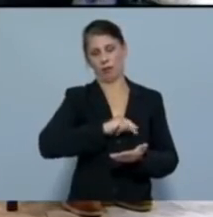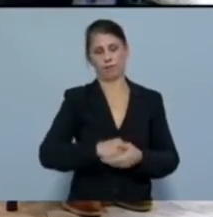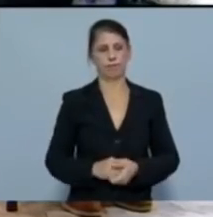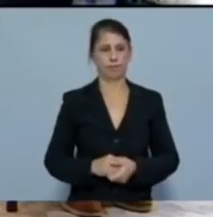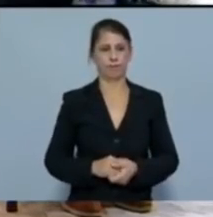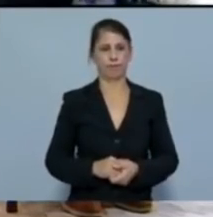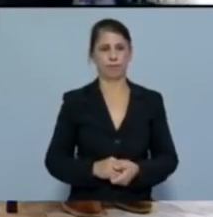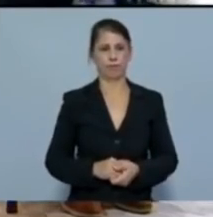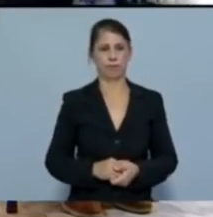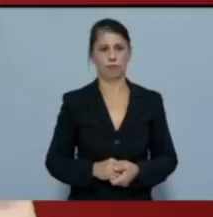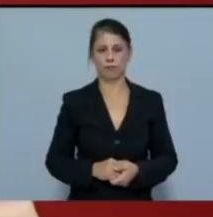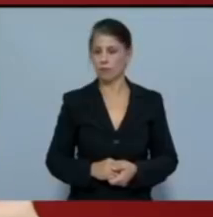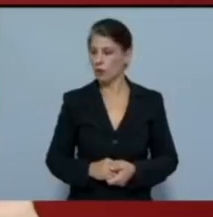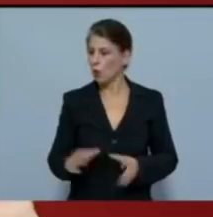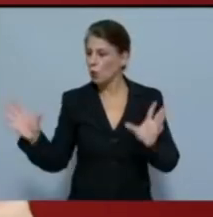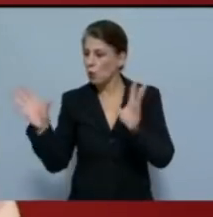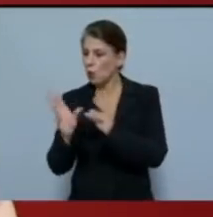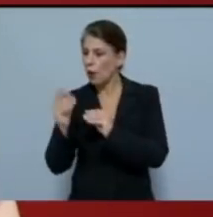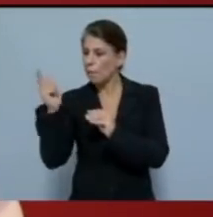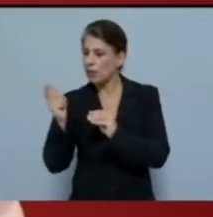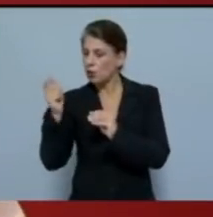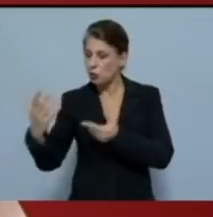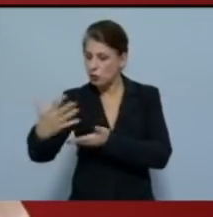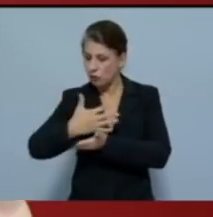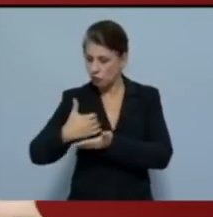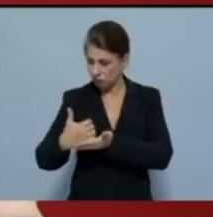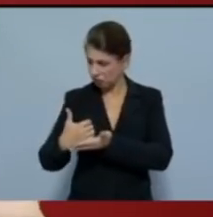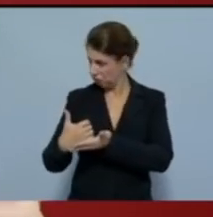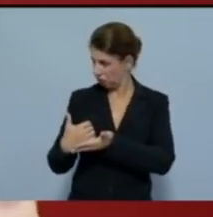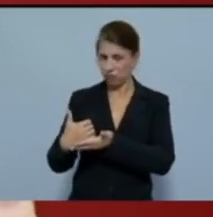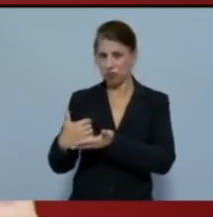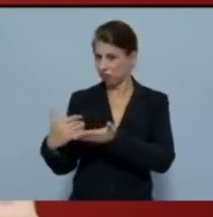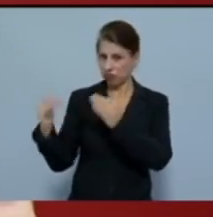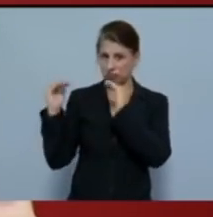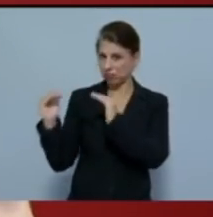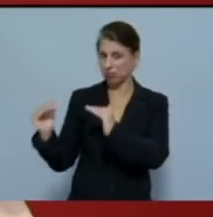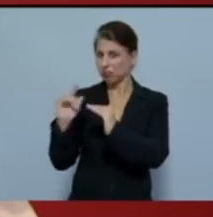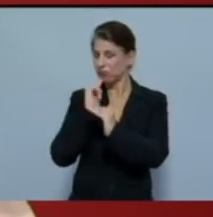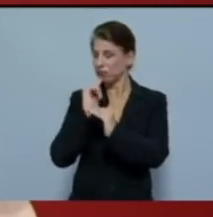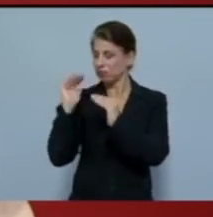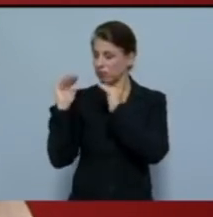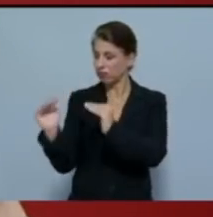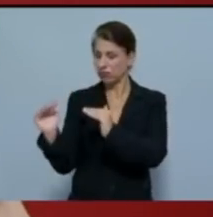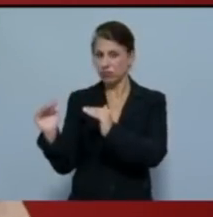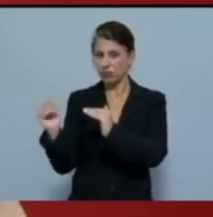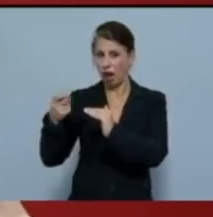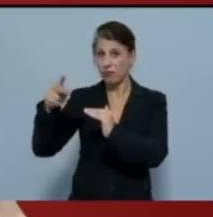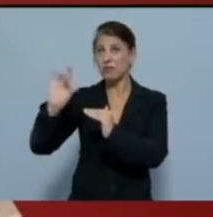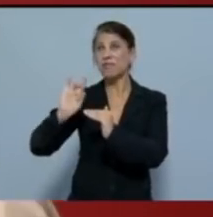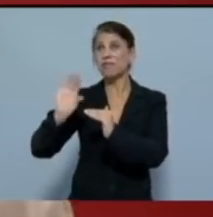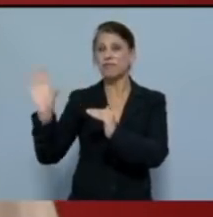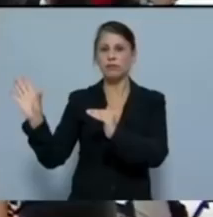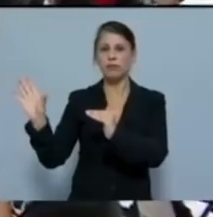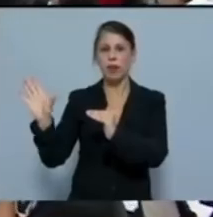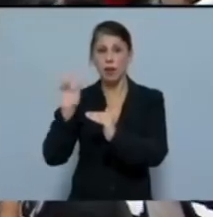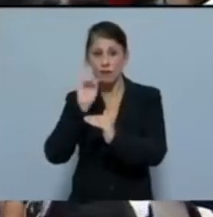τα συνολικά εισοδήματα των Μητσοτών παραμένουν ουσιαστικά στάσιμα και αν συνυπολογίσει κανείς τη μικρή υποχώρηση